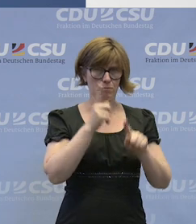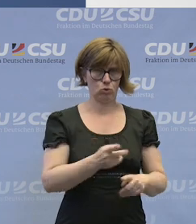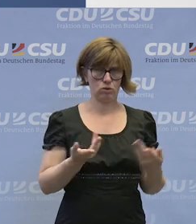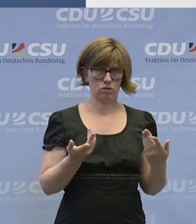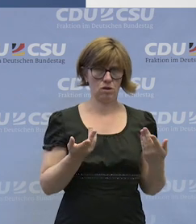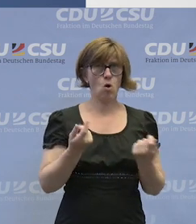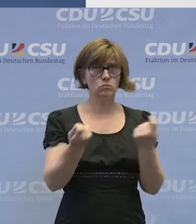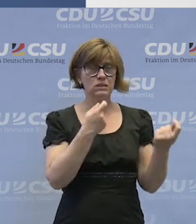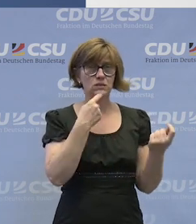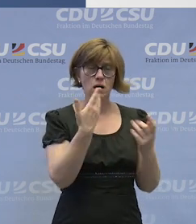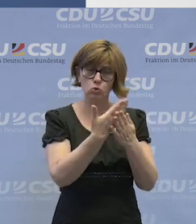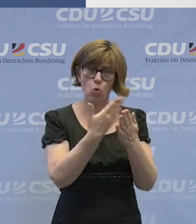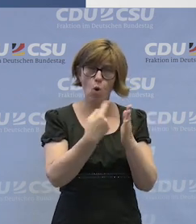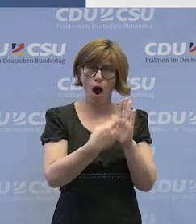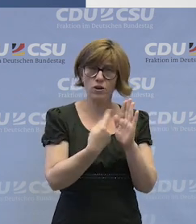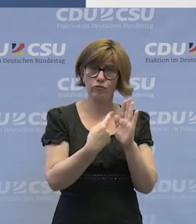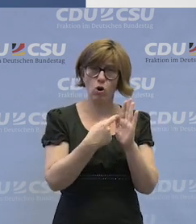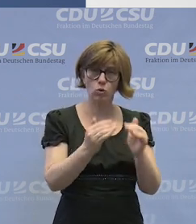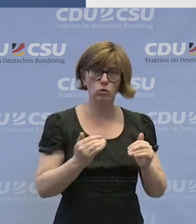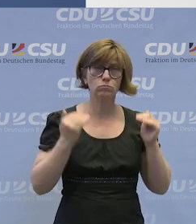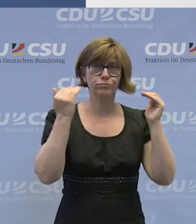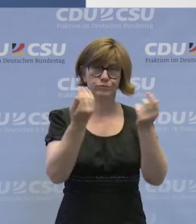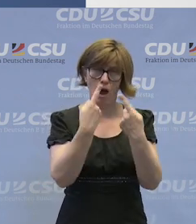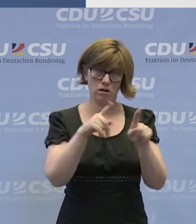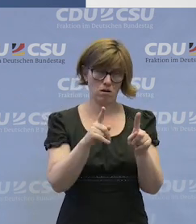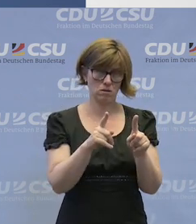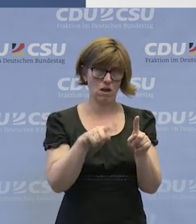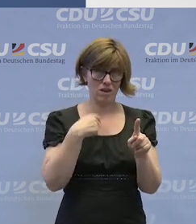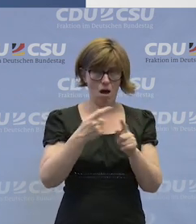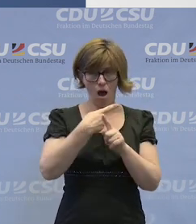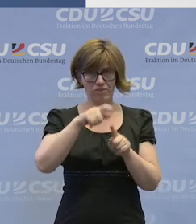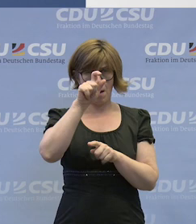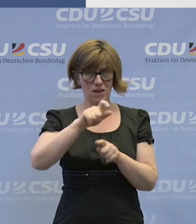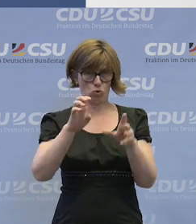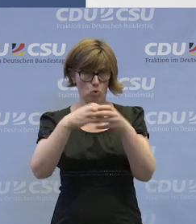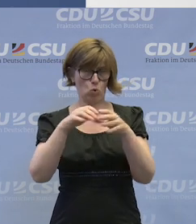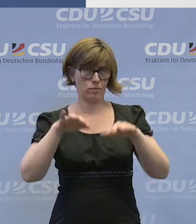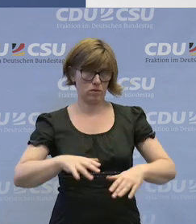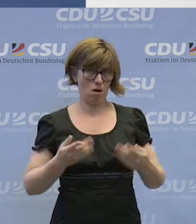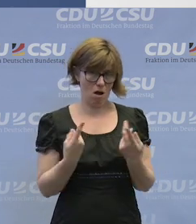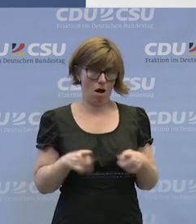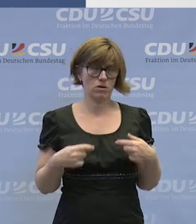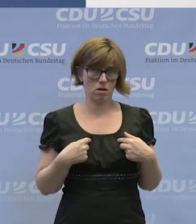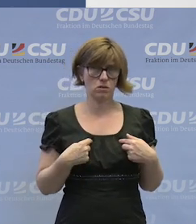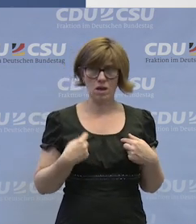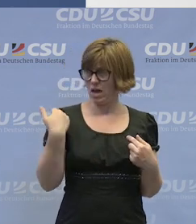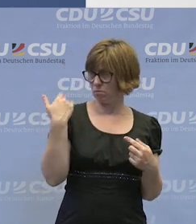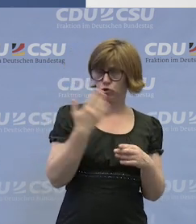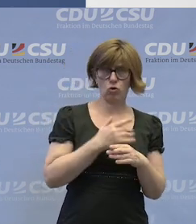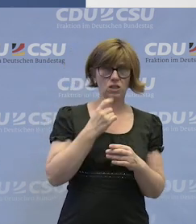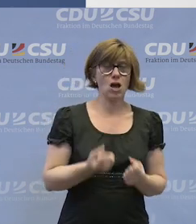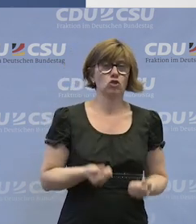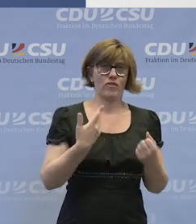wurde und auch gesagt wurde, die Anforderungen sind jetzt eben auch andere, wir haben auch andere Personengruppen, hier wurden gerade die